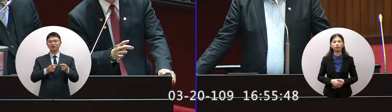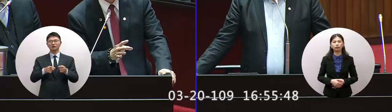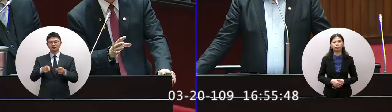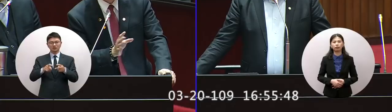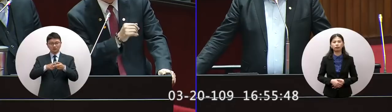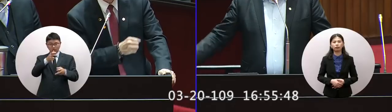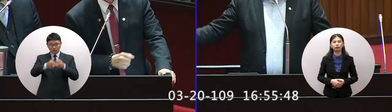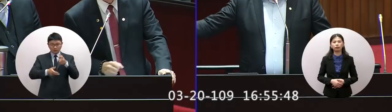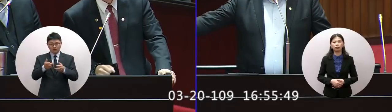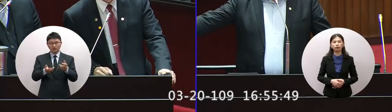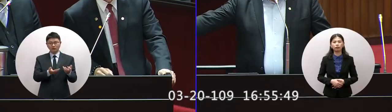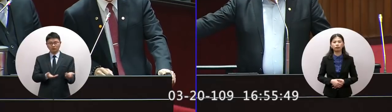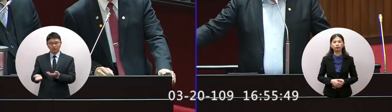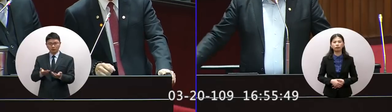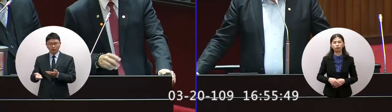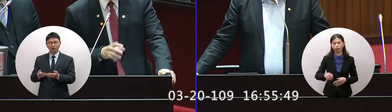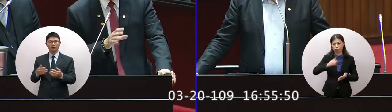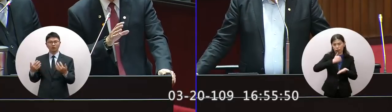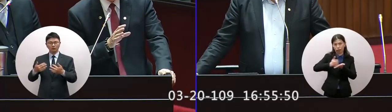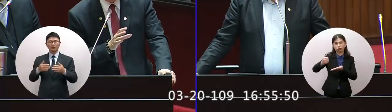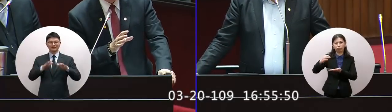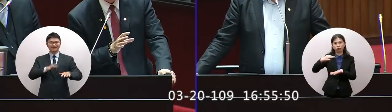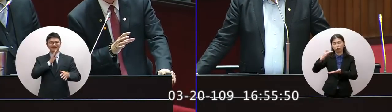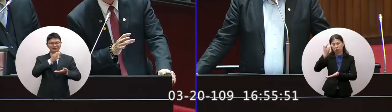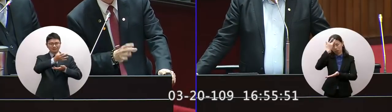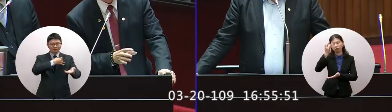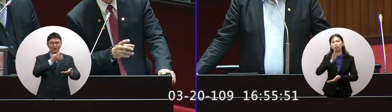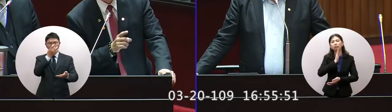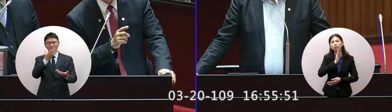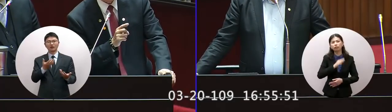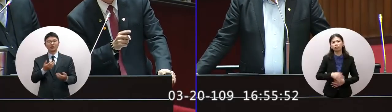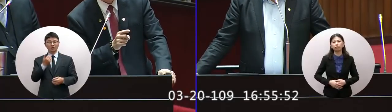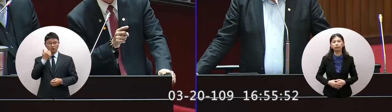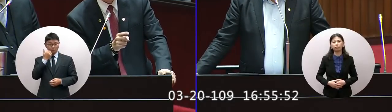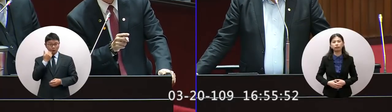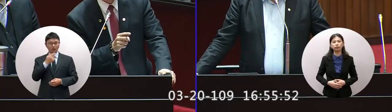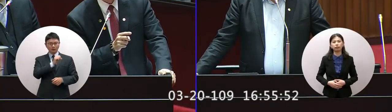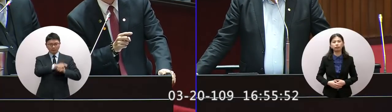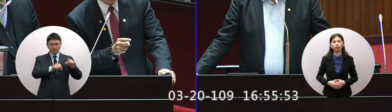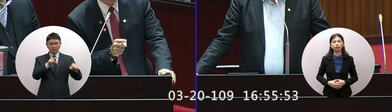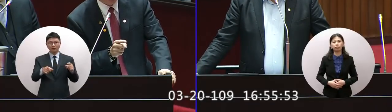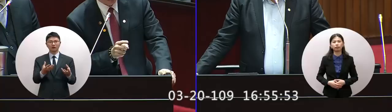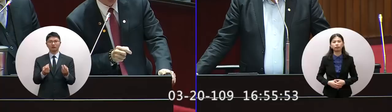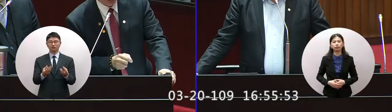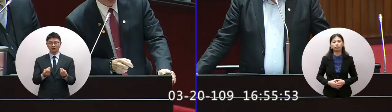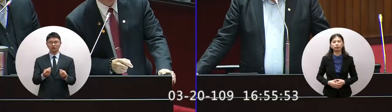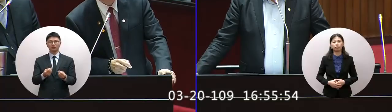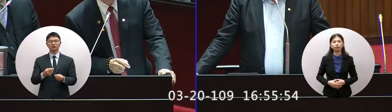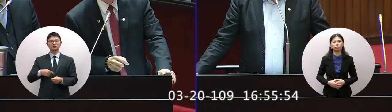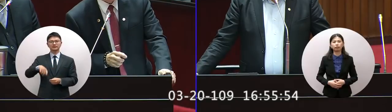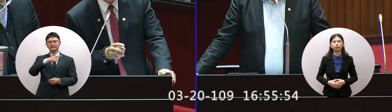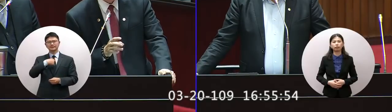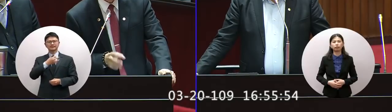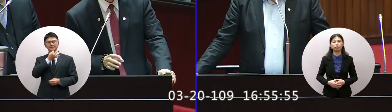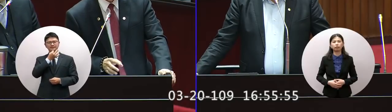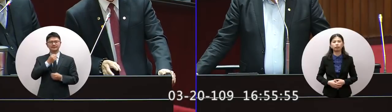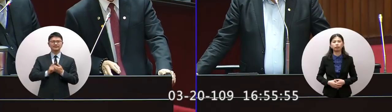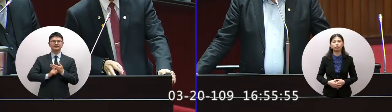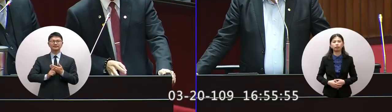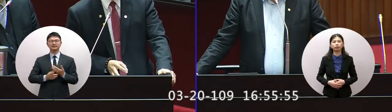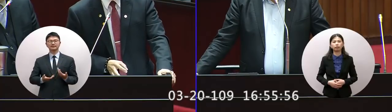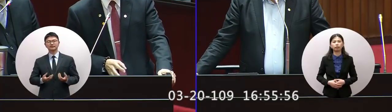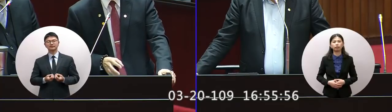現在歐美是消費端通路端也有問題了那消費端出問題是市場充滿不確定因事那